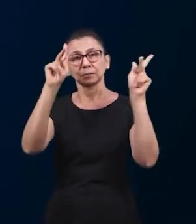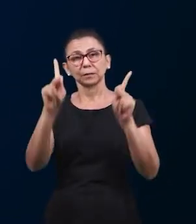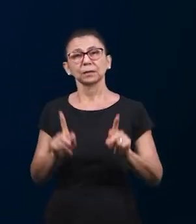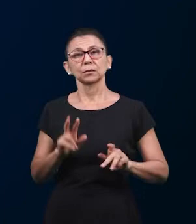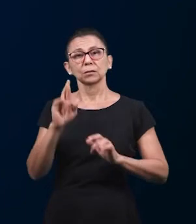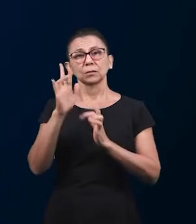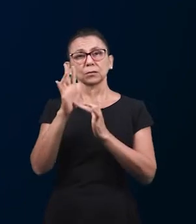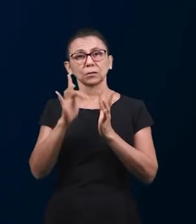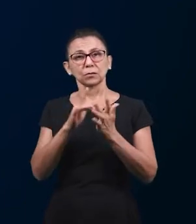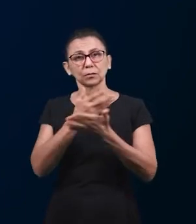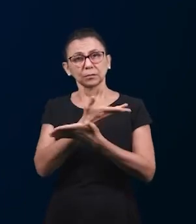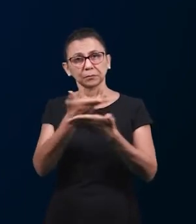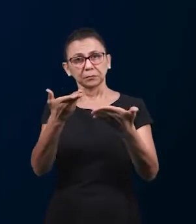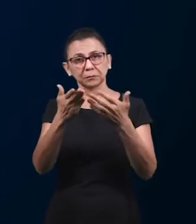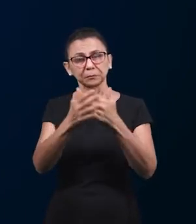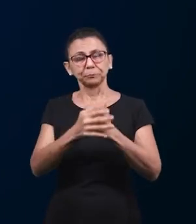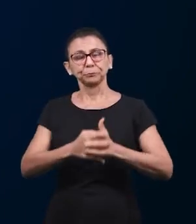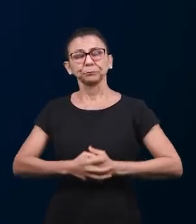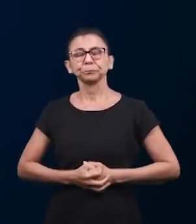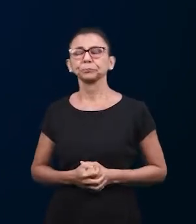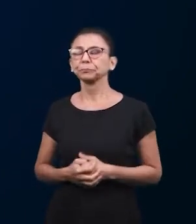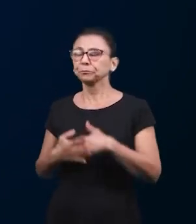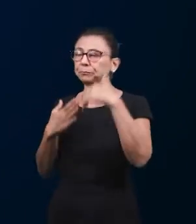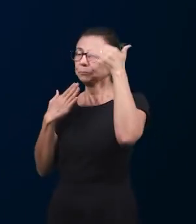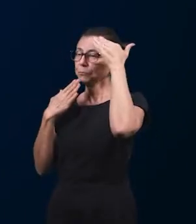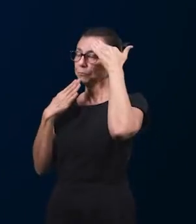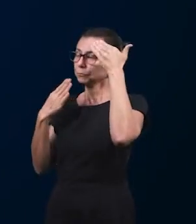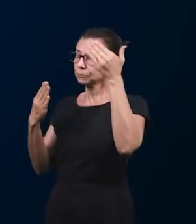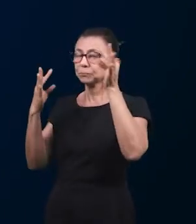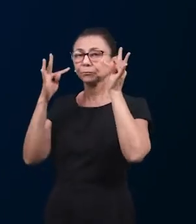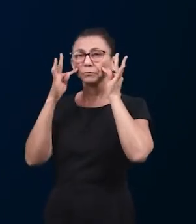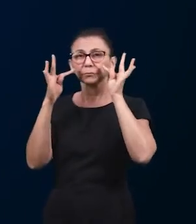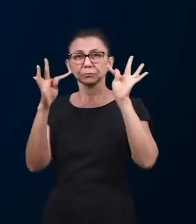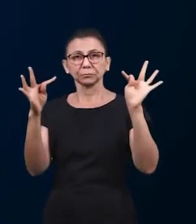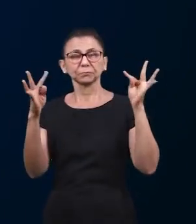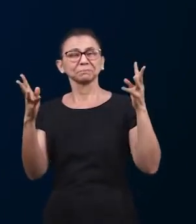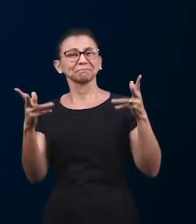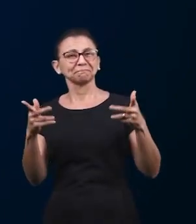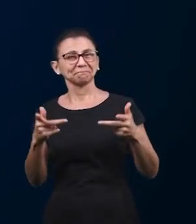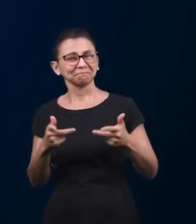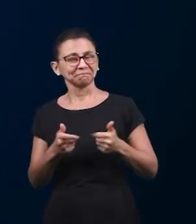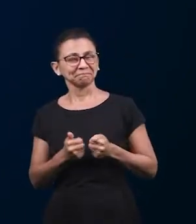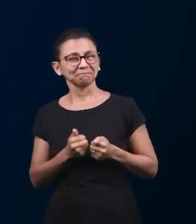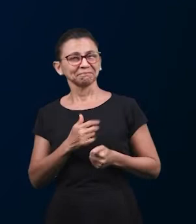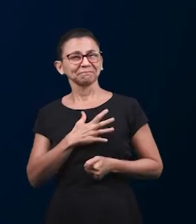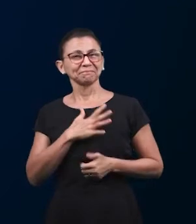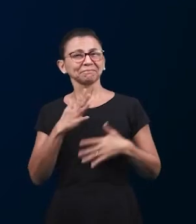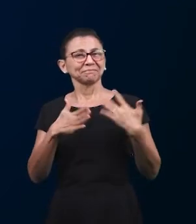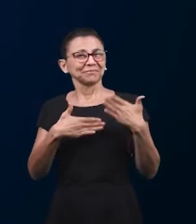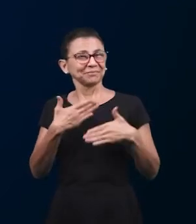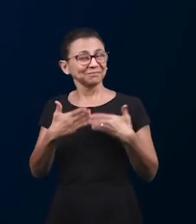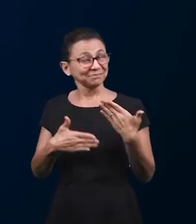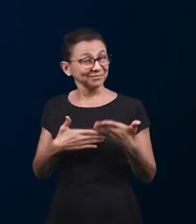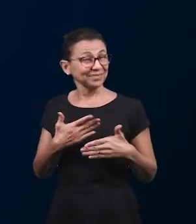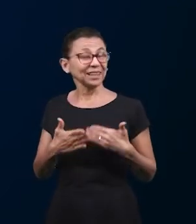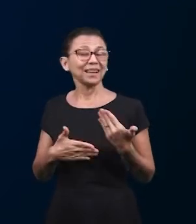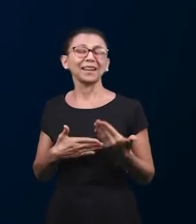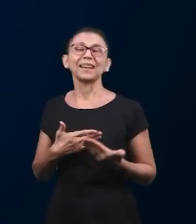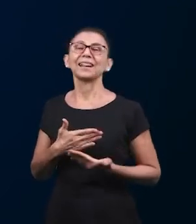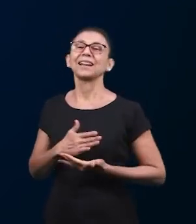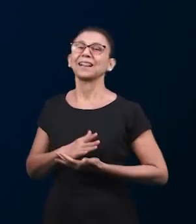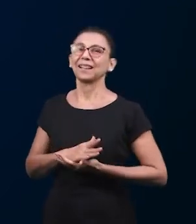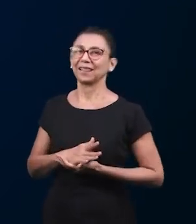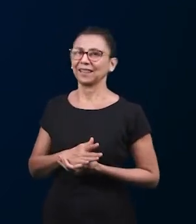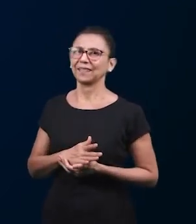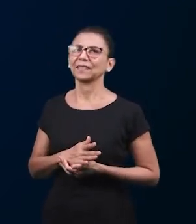мы прощаемся со всеми вами. Мир Господа Иисуса. Благодарим пастор Карла за это чудесное свидетельство, которое наполняет наше сердце